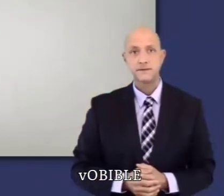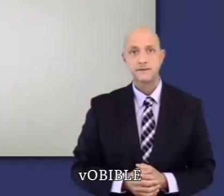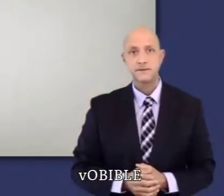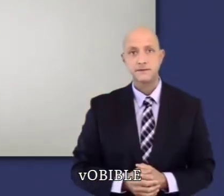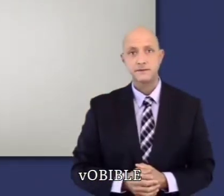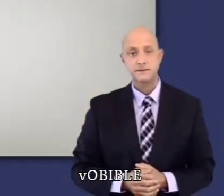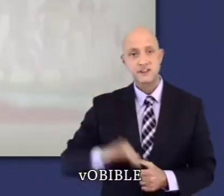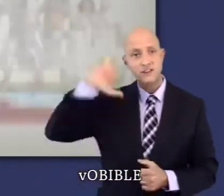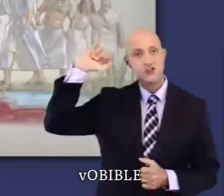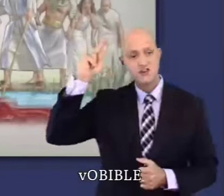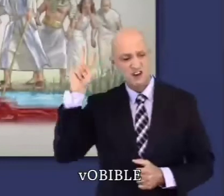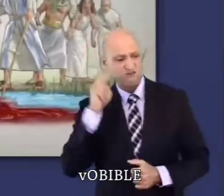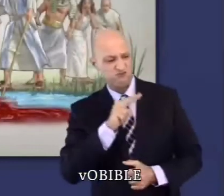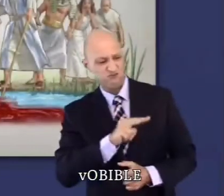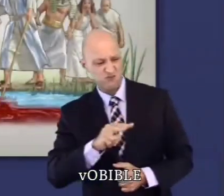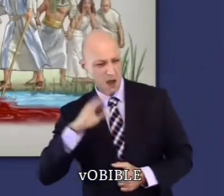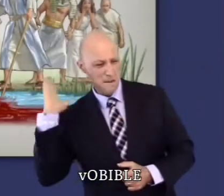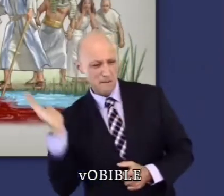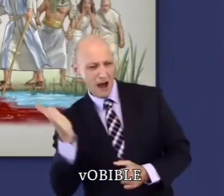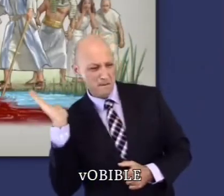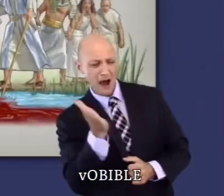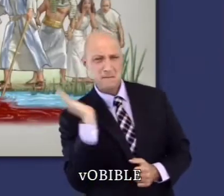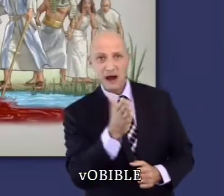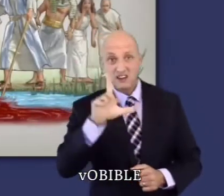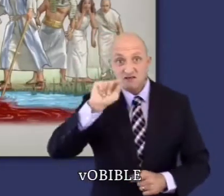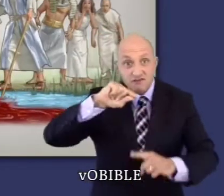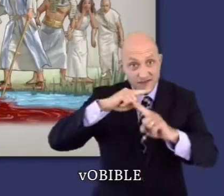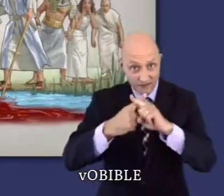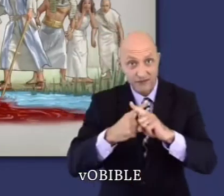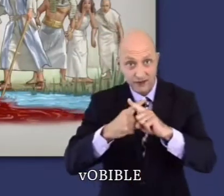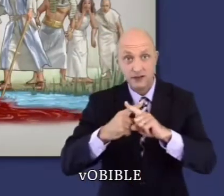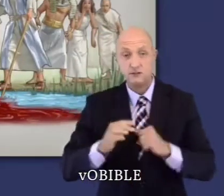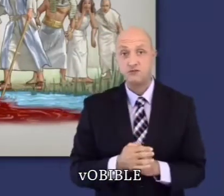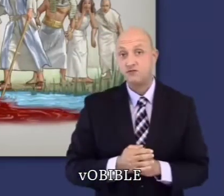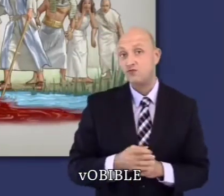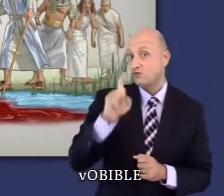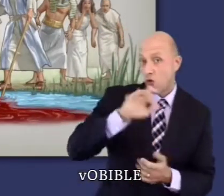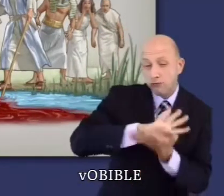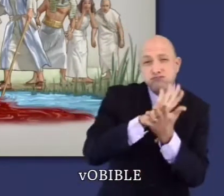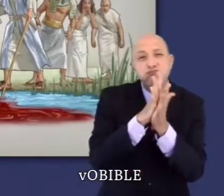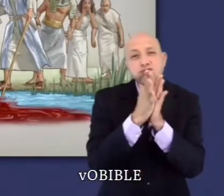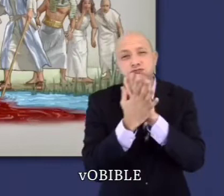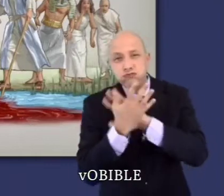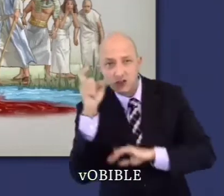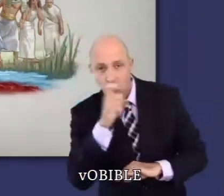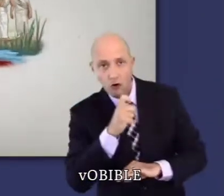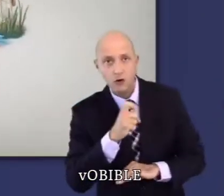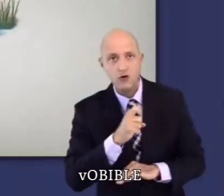Alors Jéhovah inflige dix plaies à l'Égypte. Par exemple, l'eau d'une île est transformée en sang.